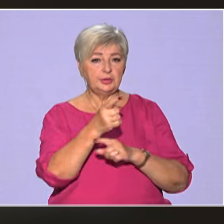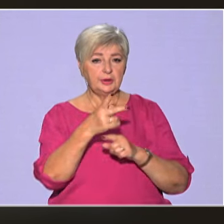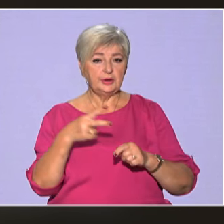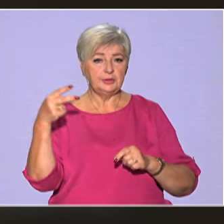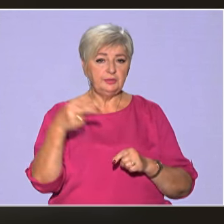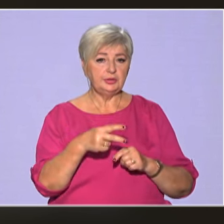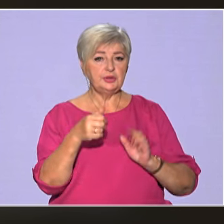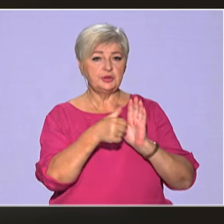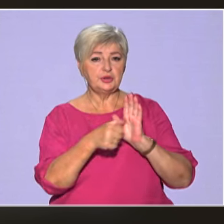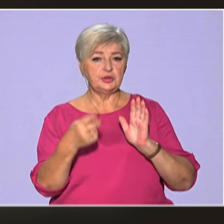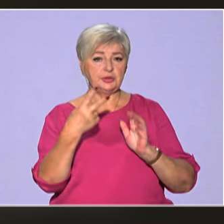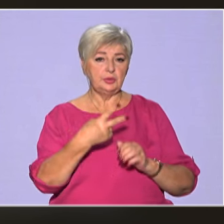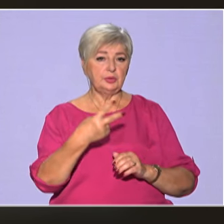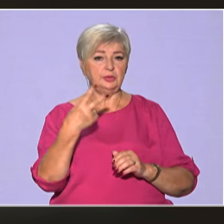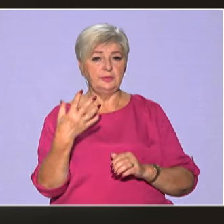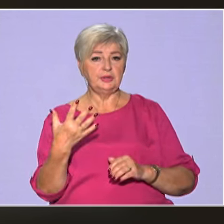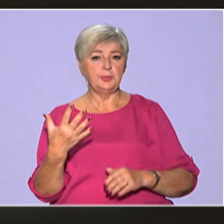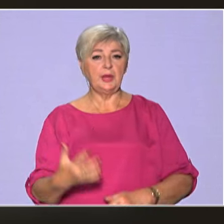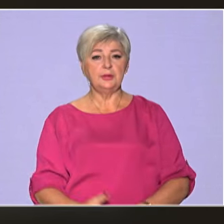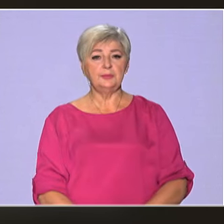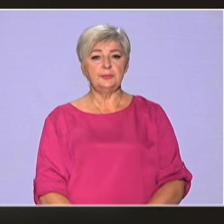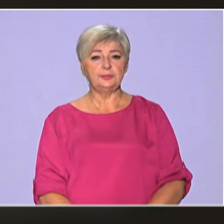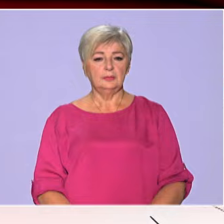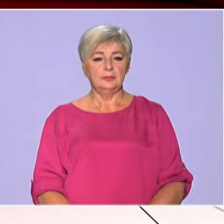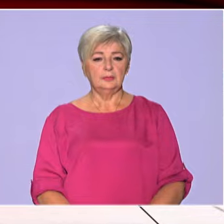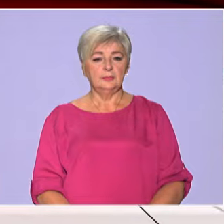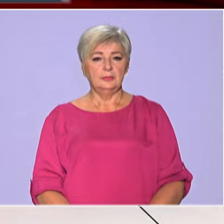крилатих ракет 2625.